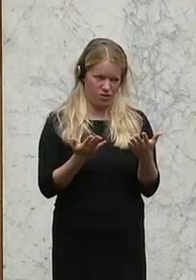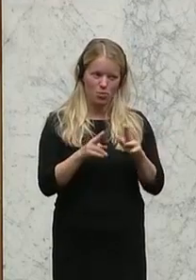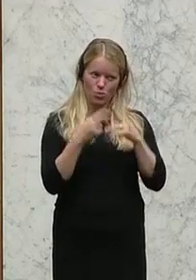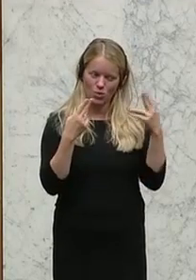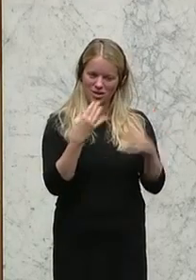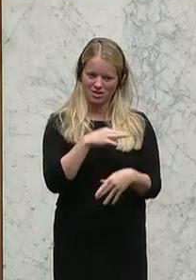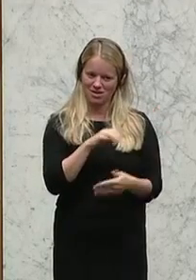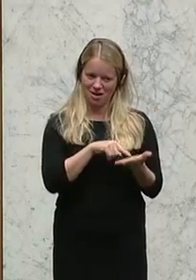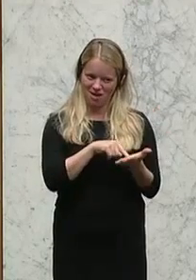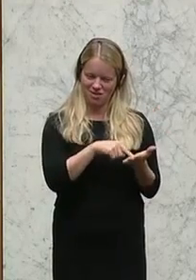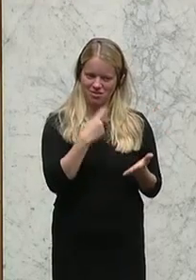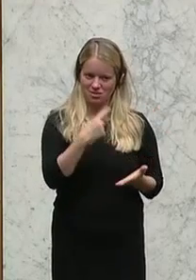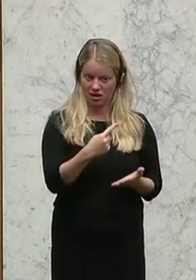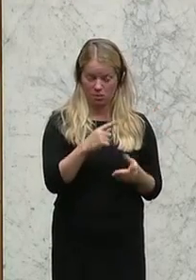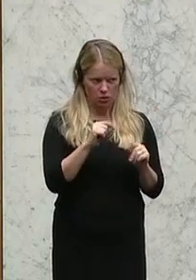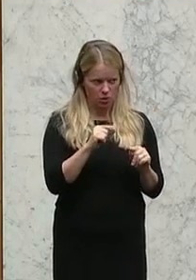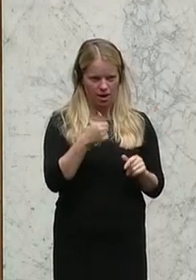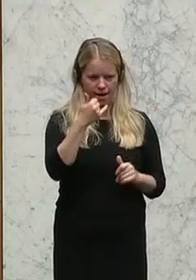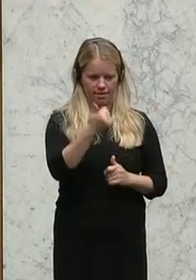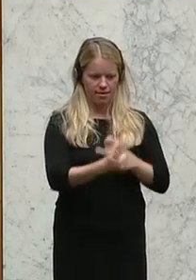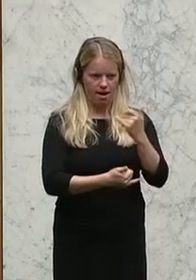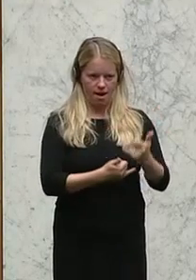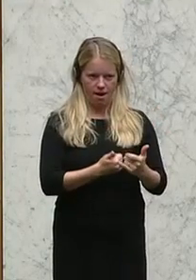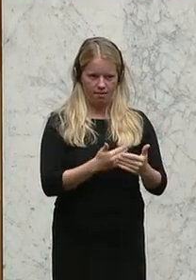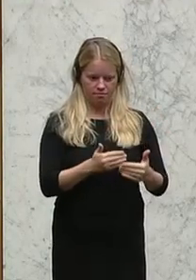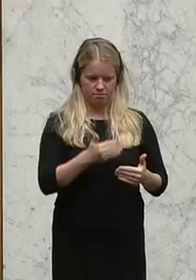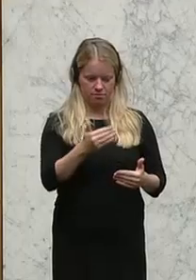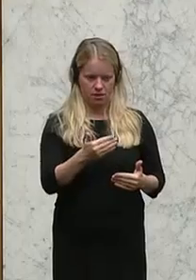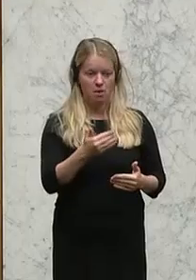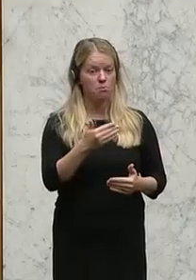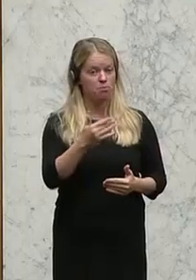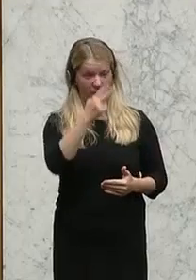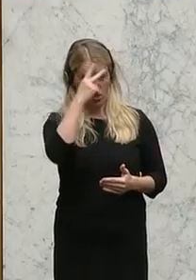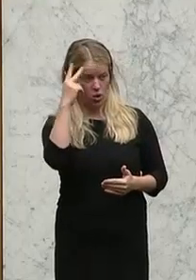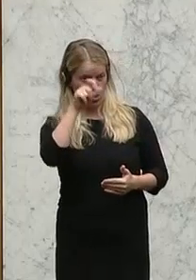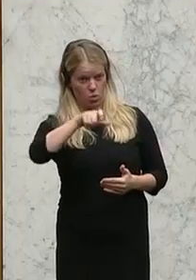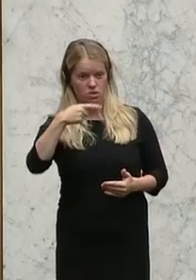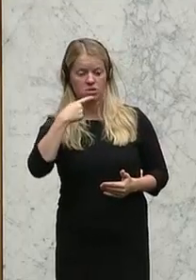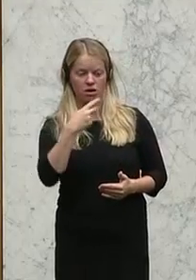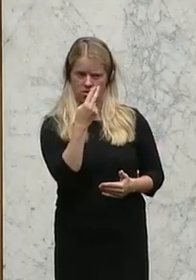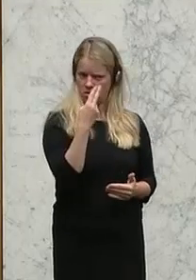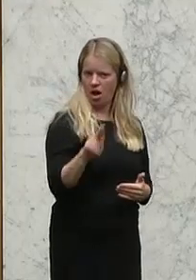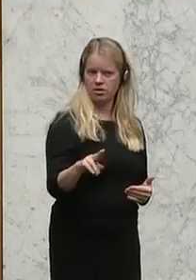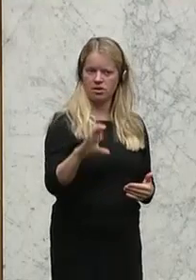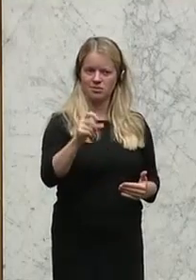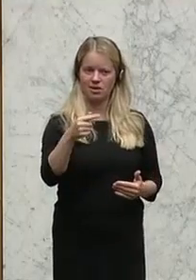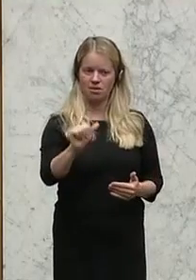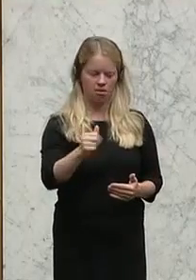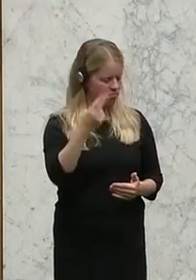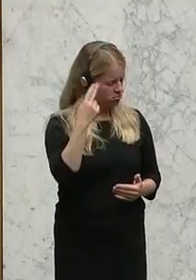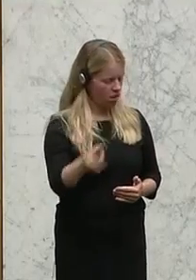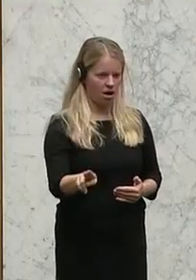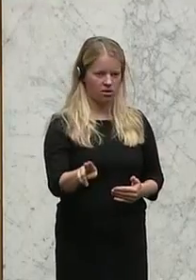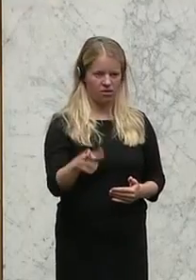vielleicht, dass ein Ja, ein klares Nein der Bevölkerung zu CETA, ein klares Nein bei der